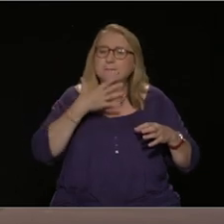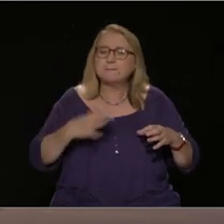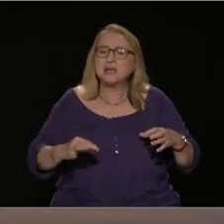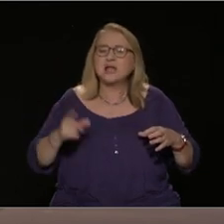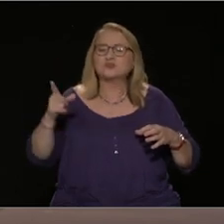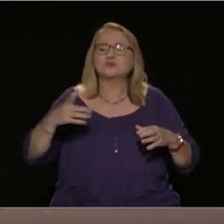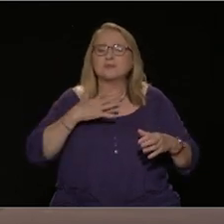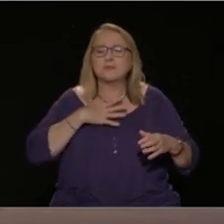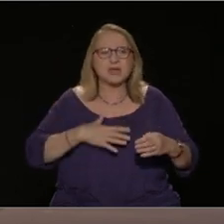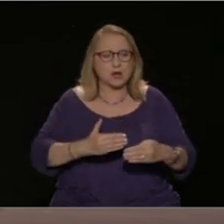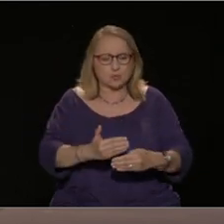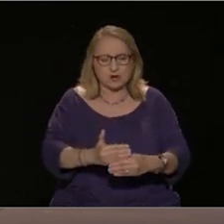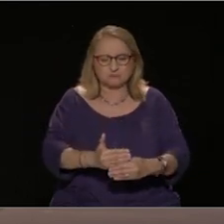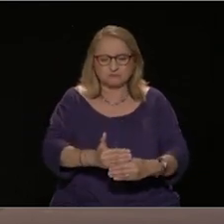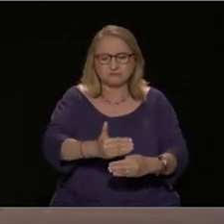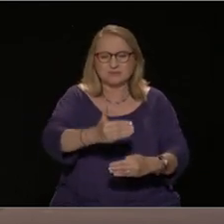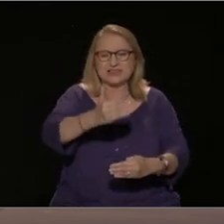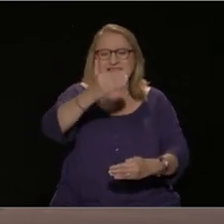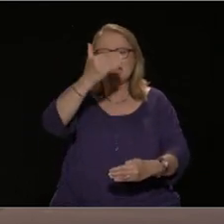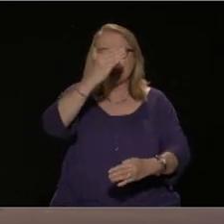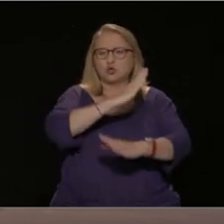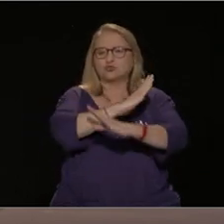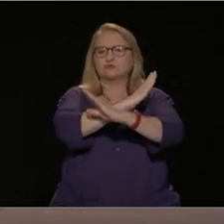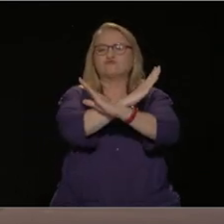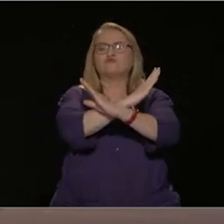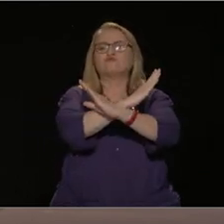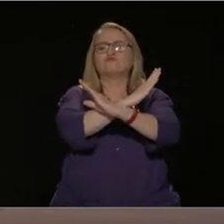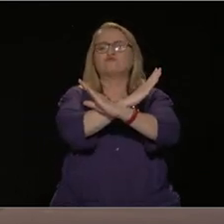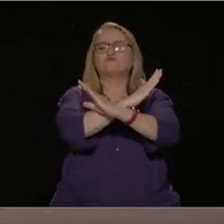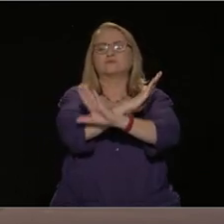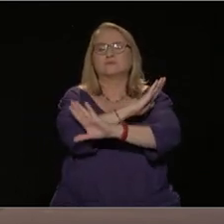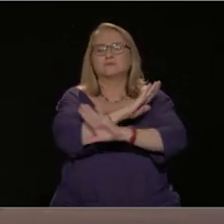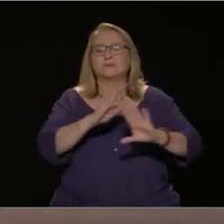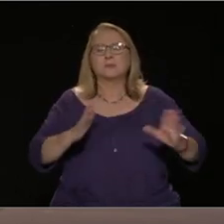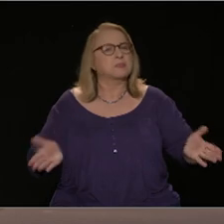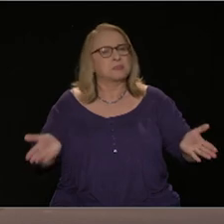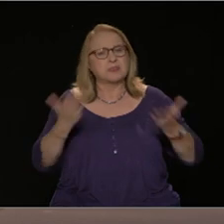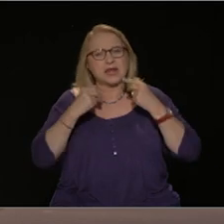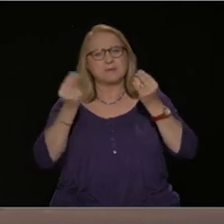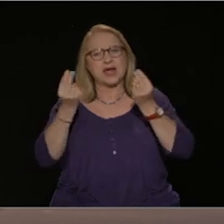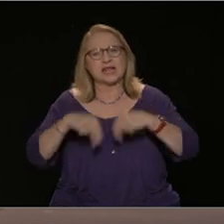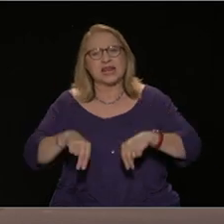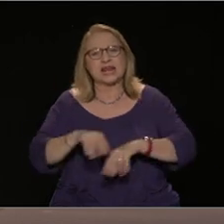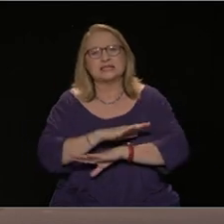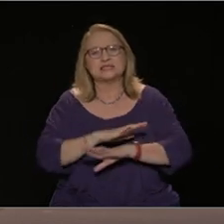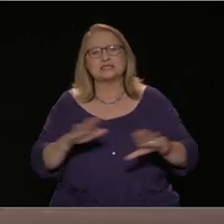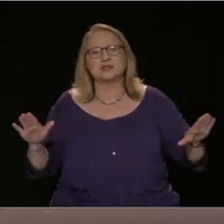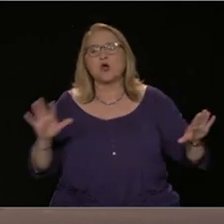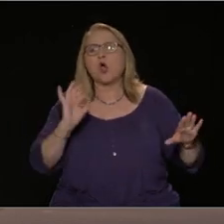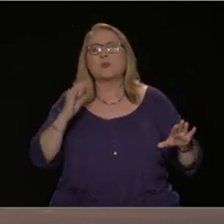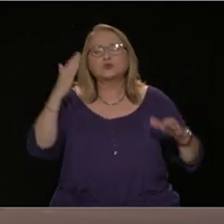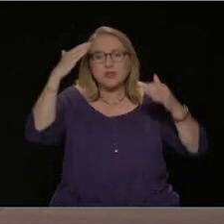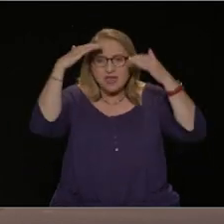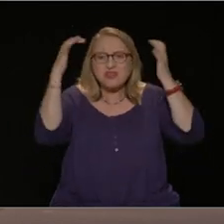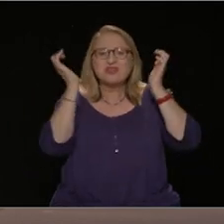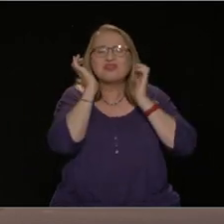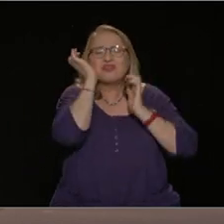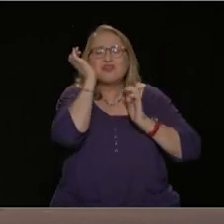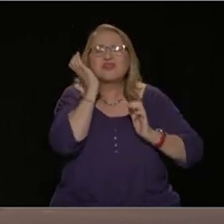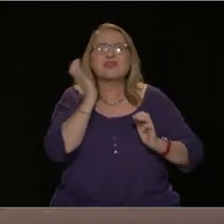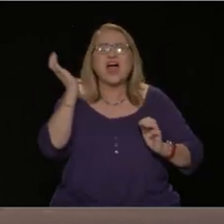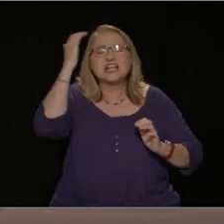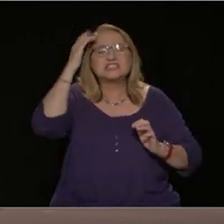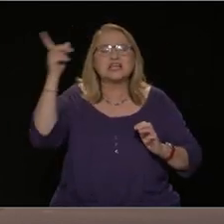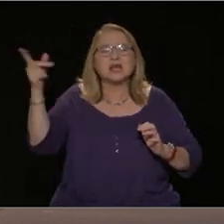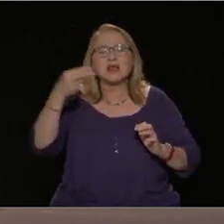να είναι αδιαπέραστο. Ποιο είναι αυτό? Ότι δεν υπάρχει εναλλακτική. Το περίφημο θατσερικό δόγμα, με το οποίο εδώ